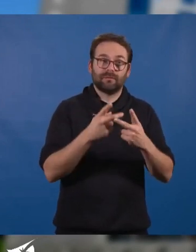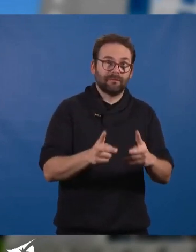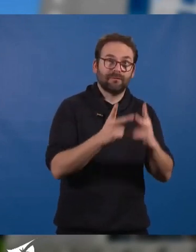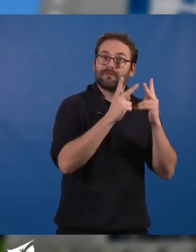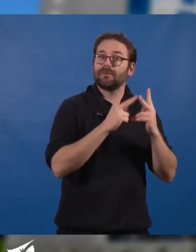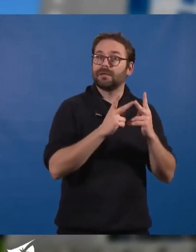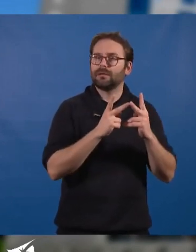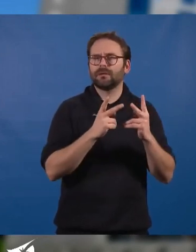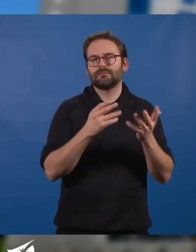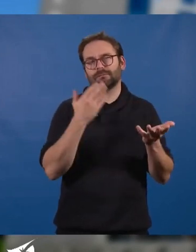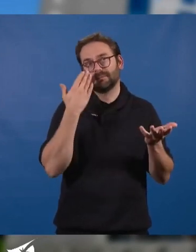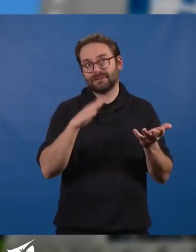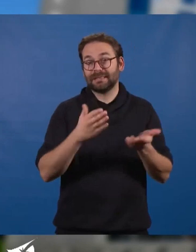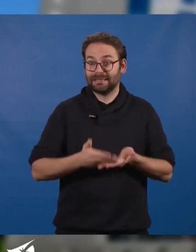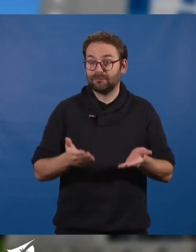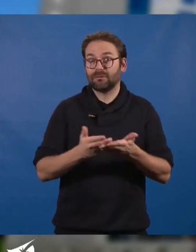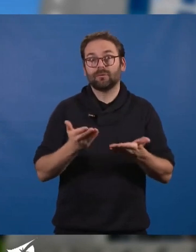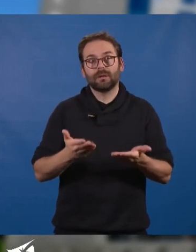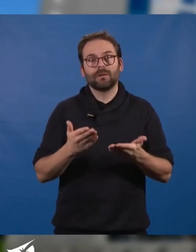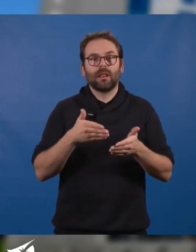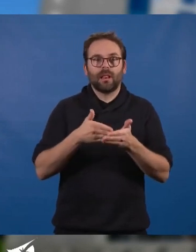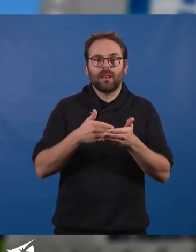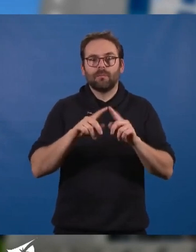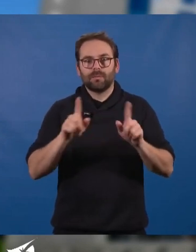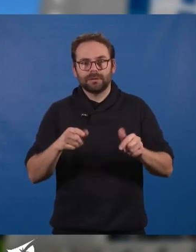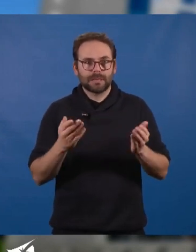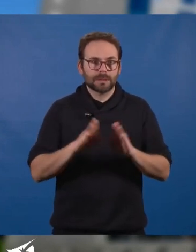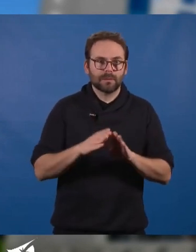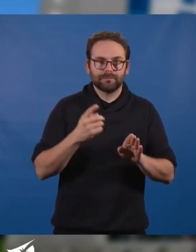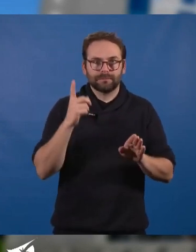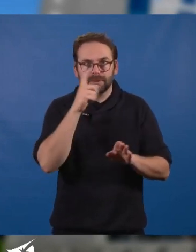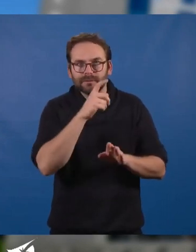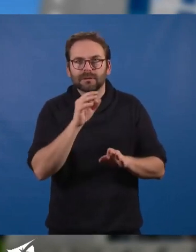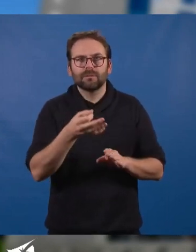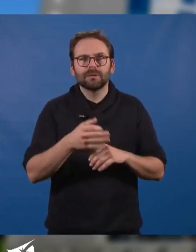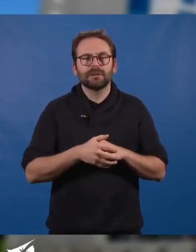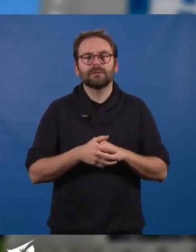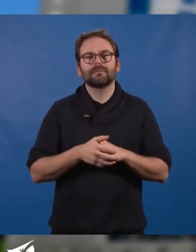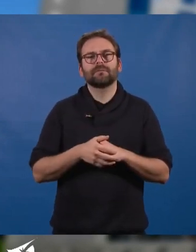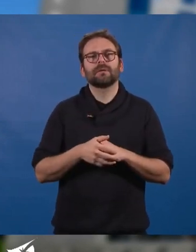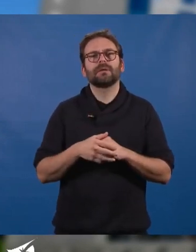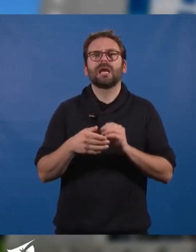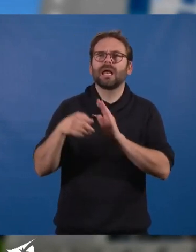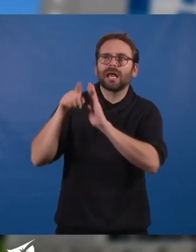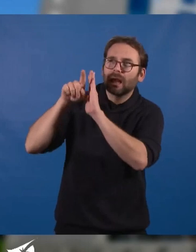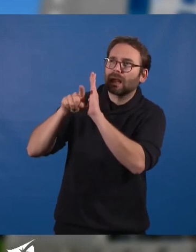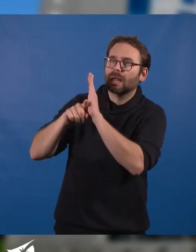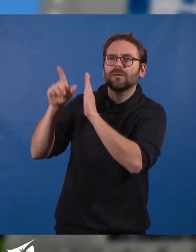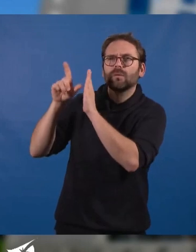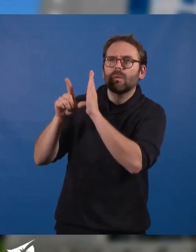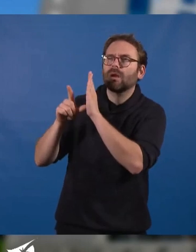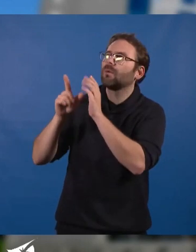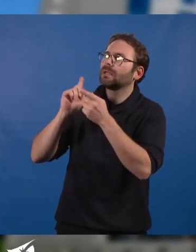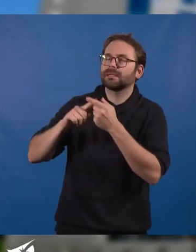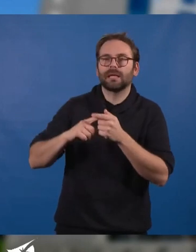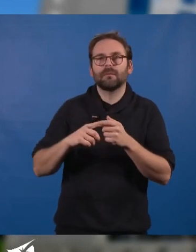rappelé, connaissent des difficultés grandissantes pour boucler leur budget. Les réformes des collectivités successives, les politiques d